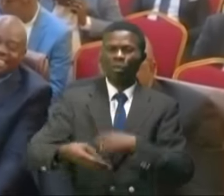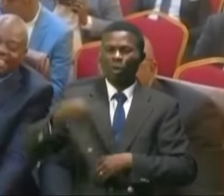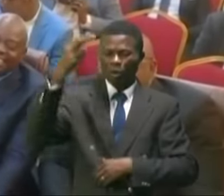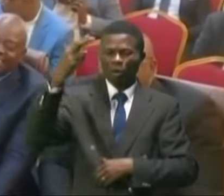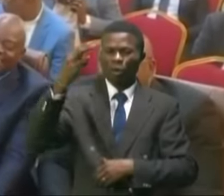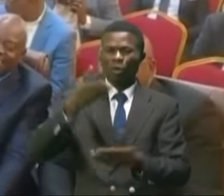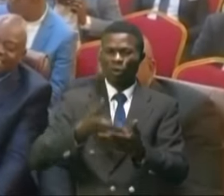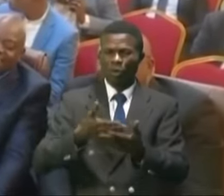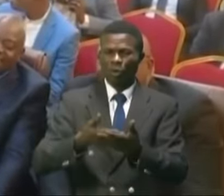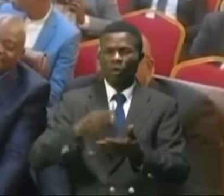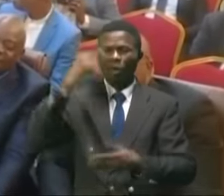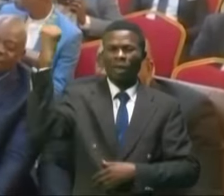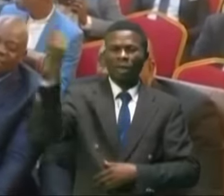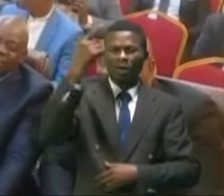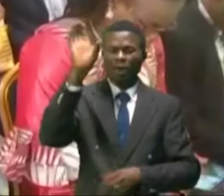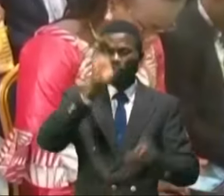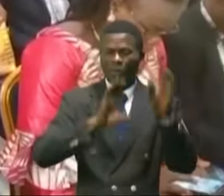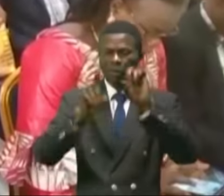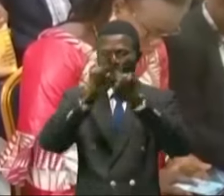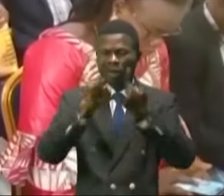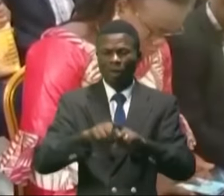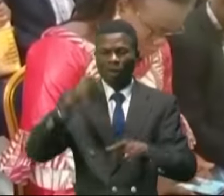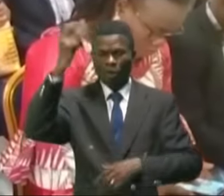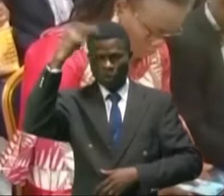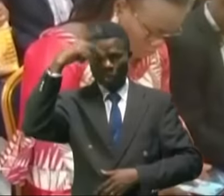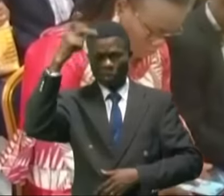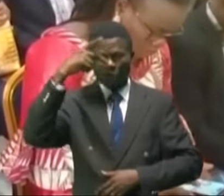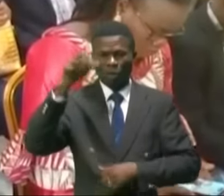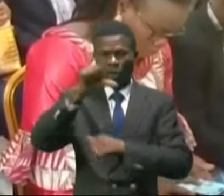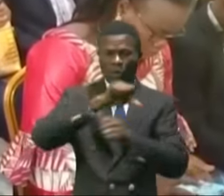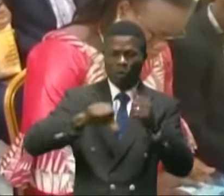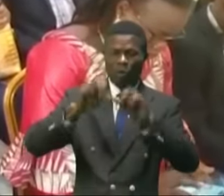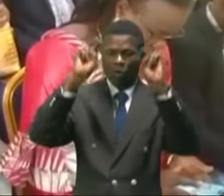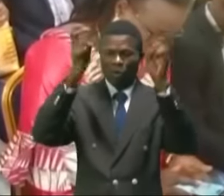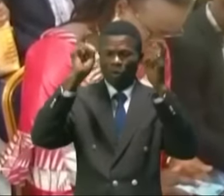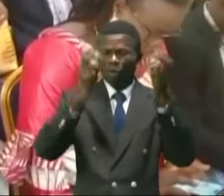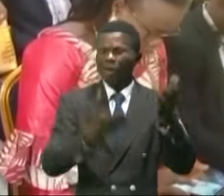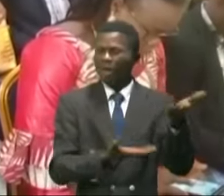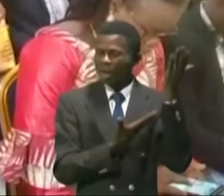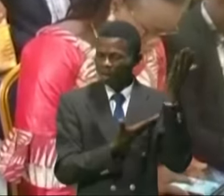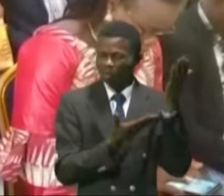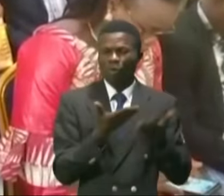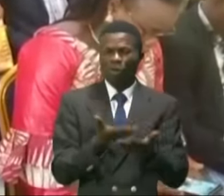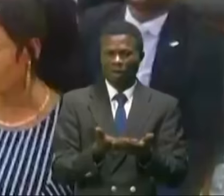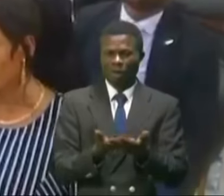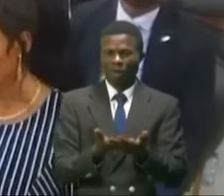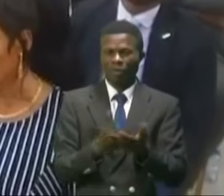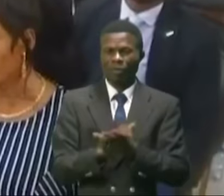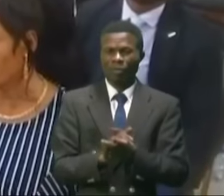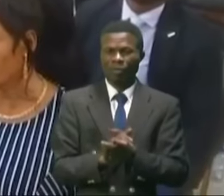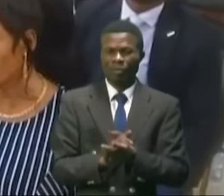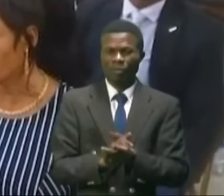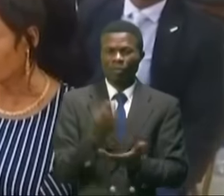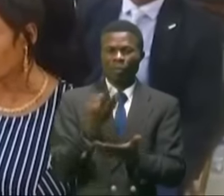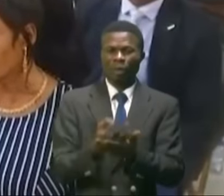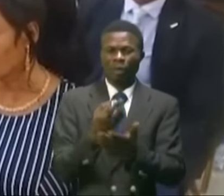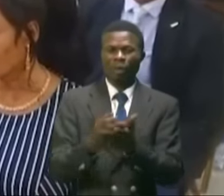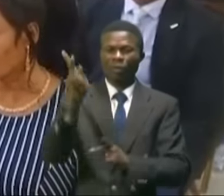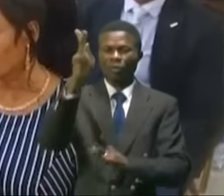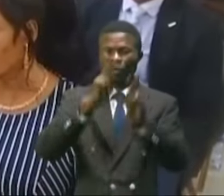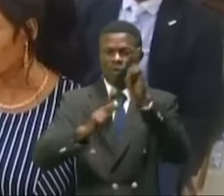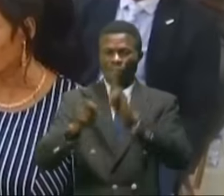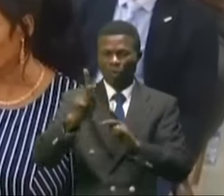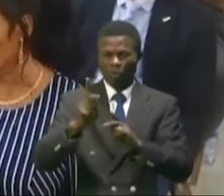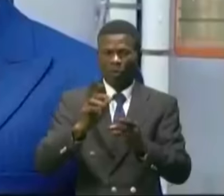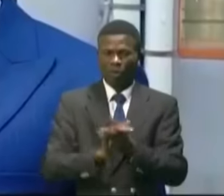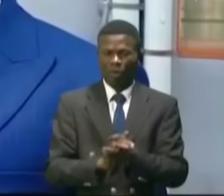tant du monde scientifique que politique autour d'un sujet aussi crucial. Les finances publiques les considèrent